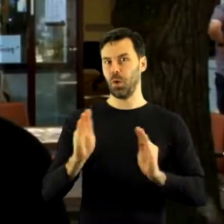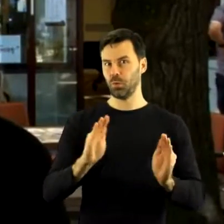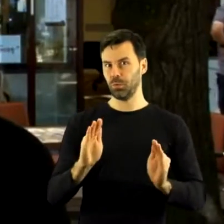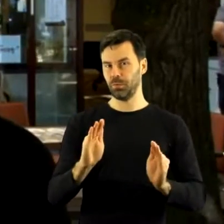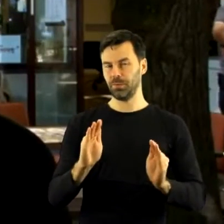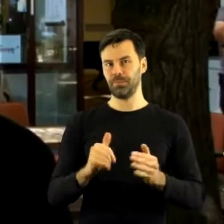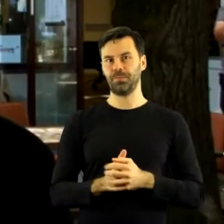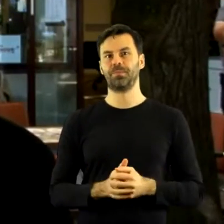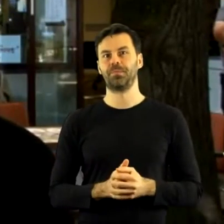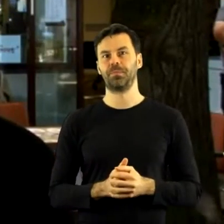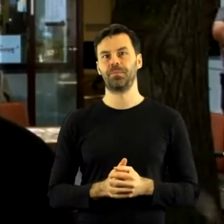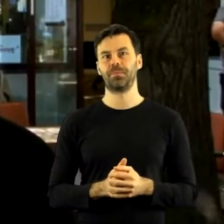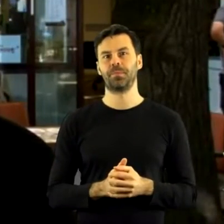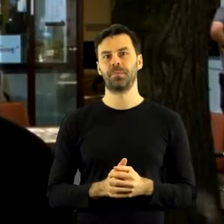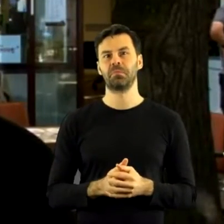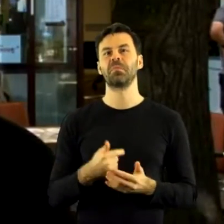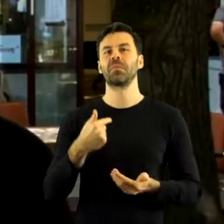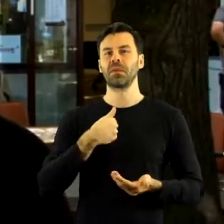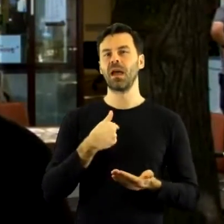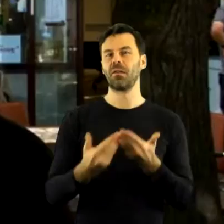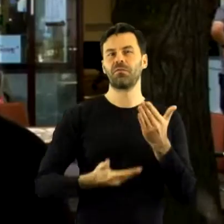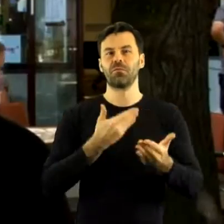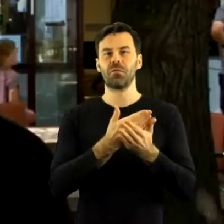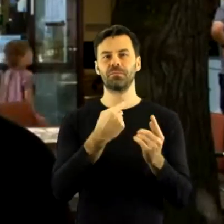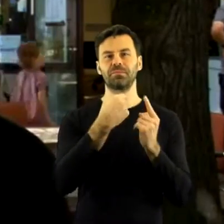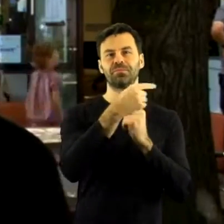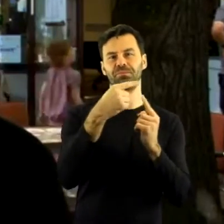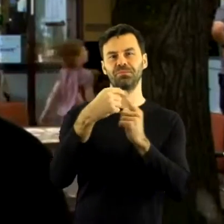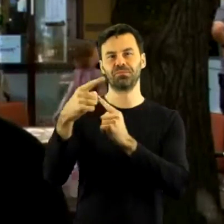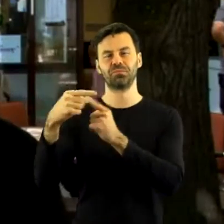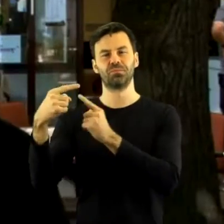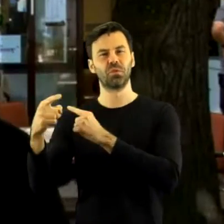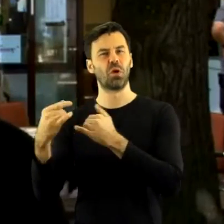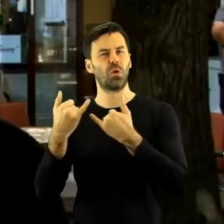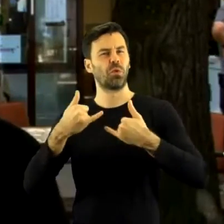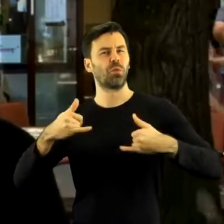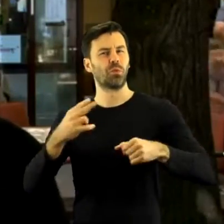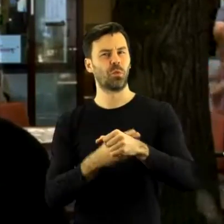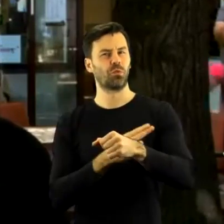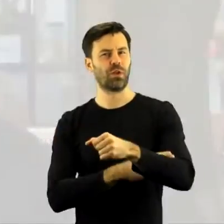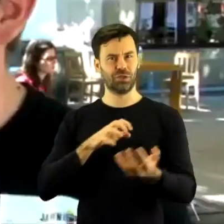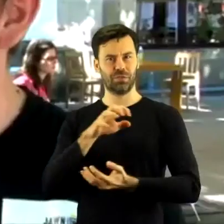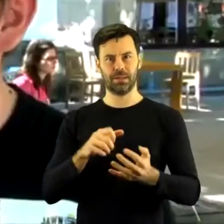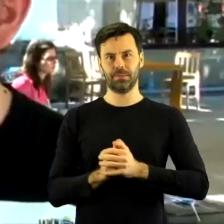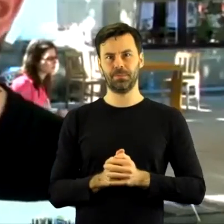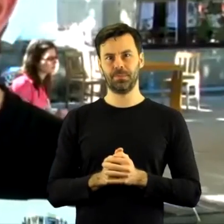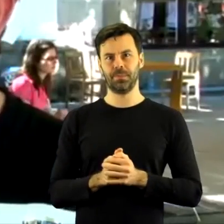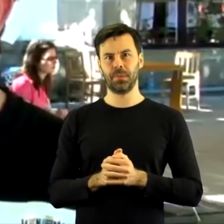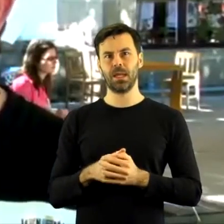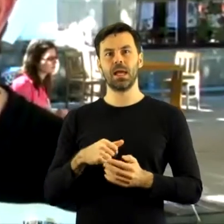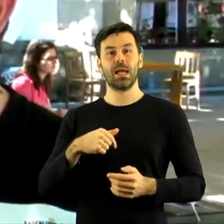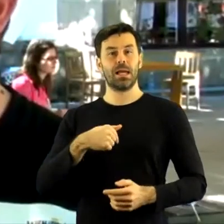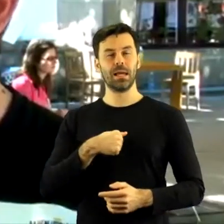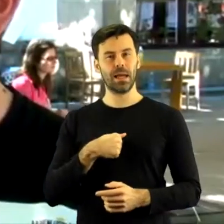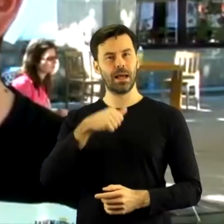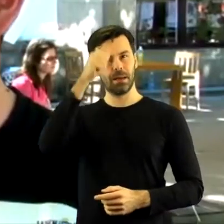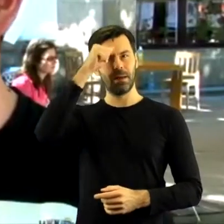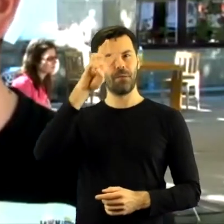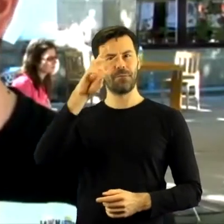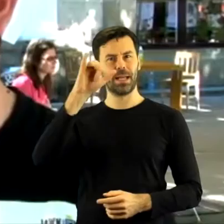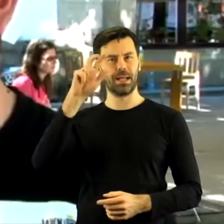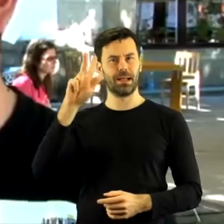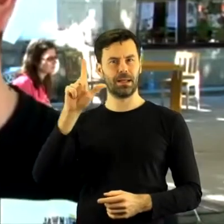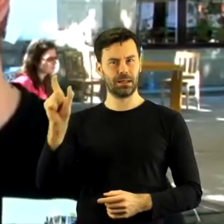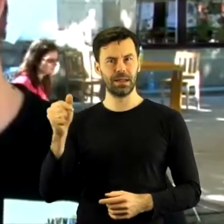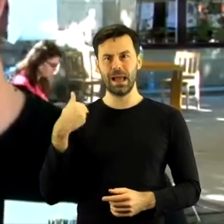sposobem to wysyłanie wniosków do podmiotów zobowiązanych. Nazywam się Bartosz Wilk, jestem Watchdogiem